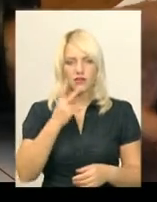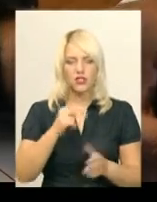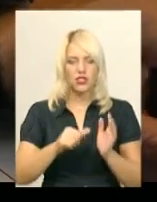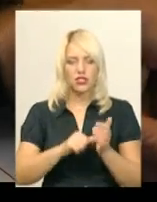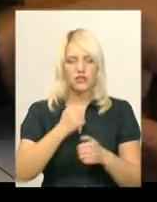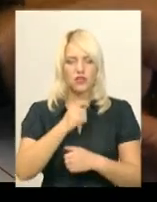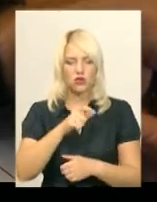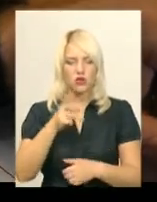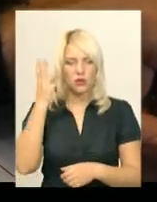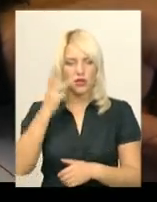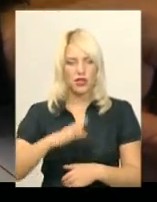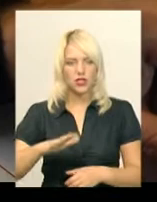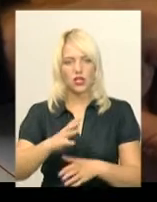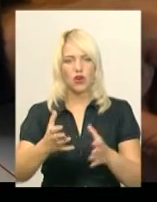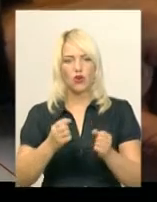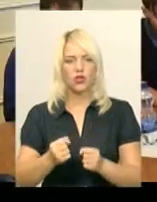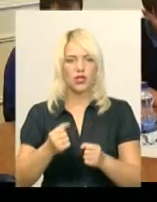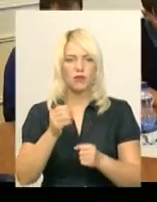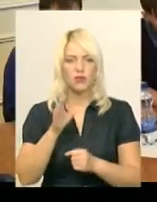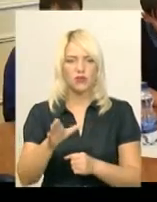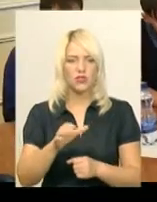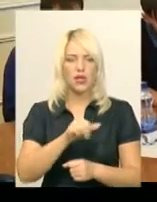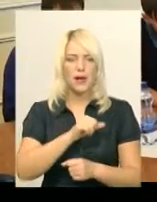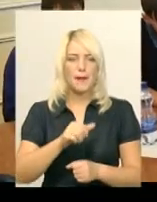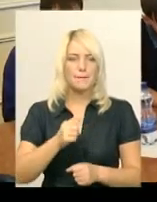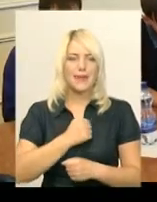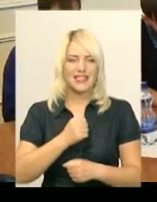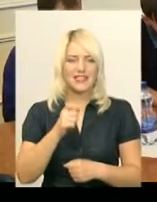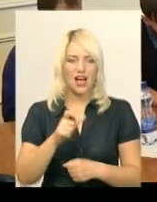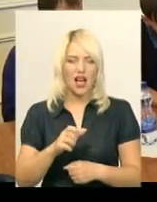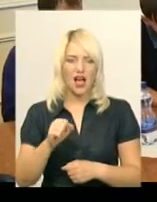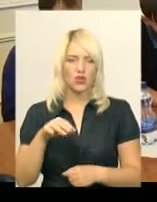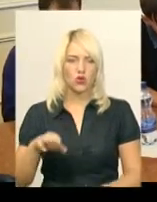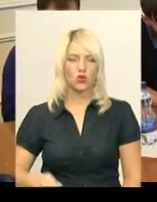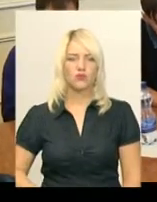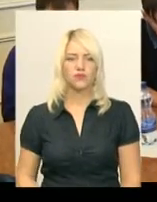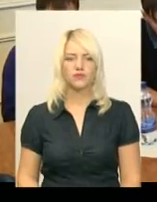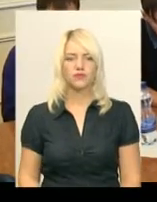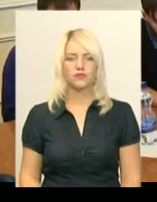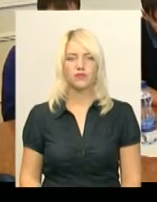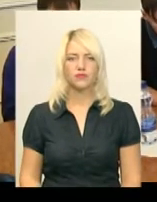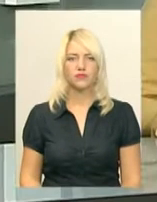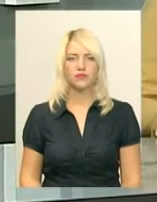Мельничини отримали посвідчення бійця-добровольця АТО. Анастасія Збродова, Володимир Паламар. Новини Поділля. Центр.